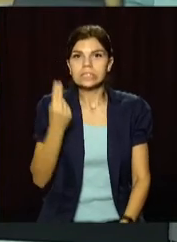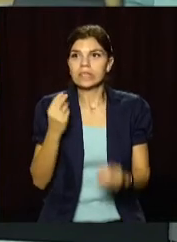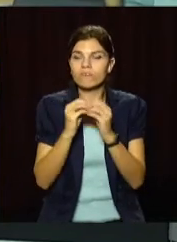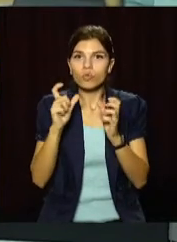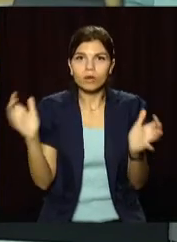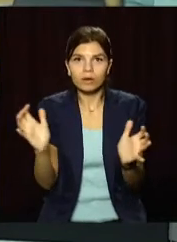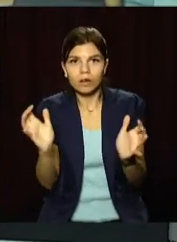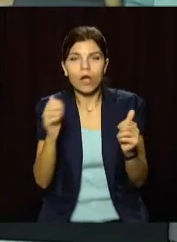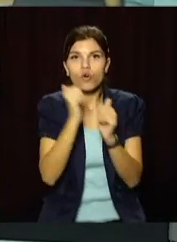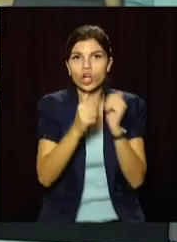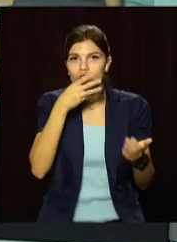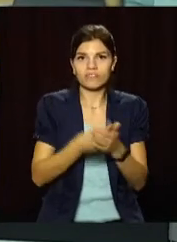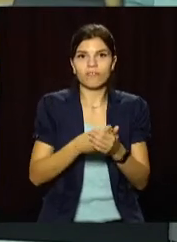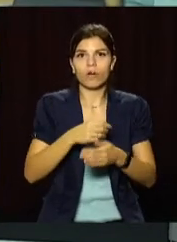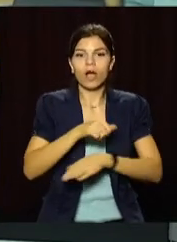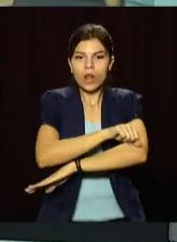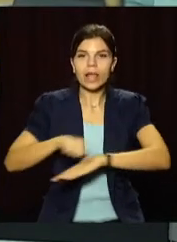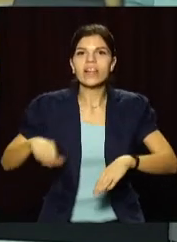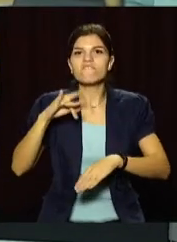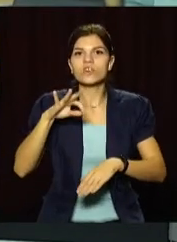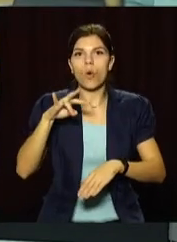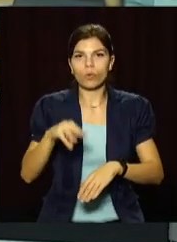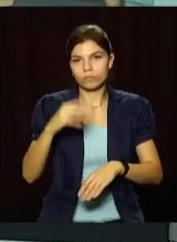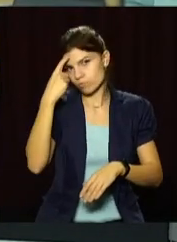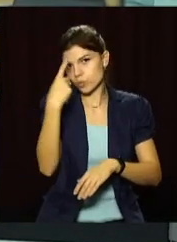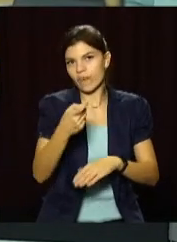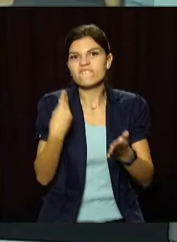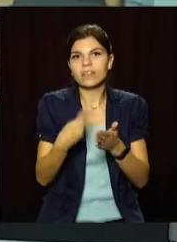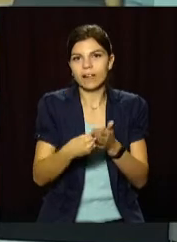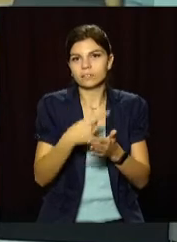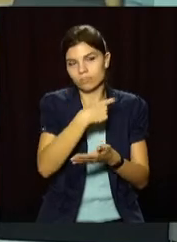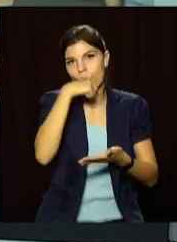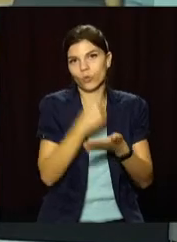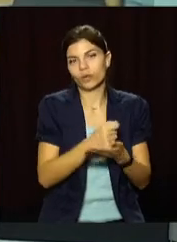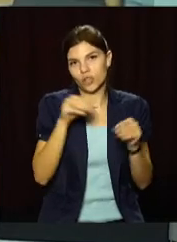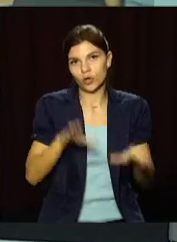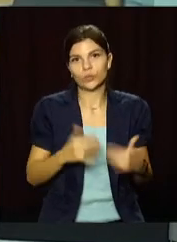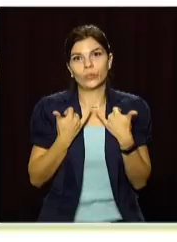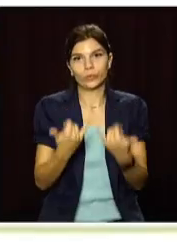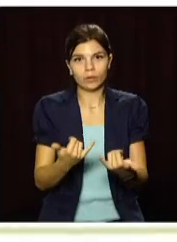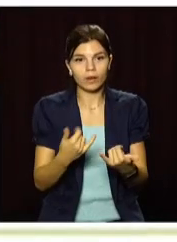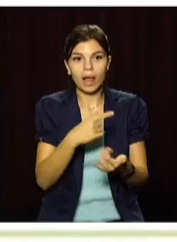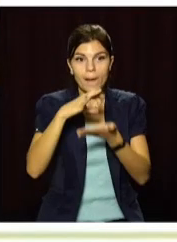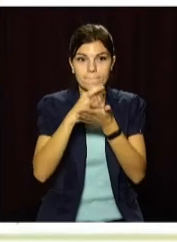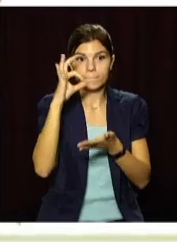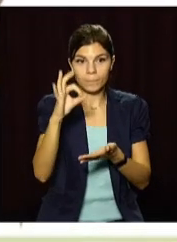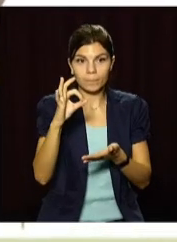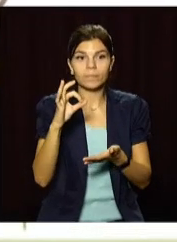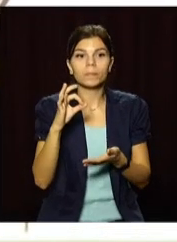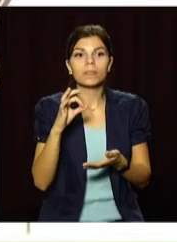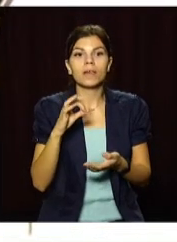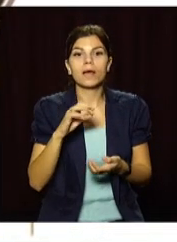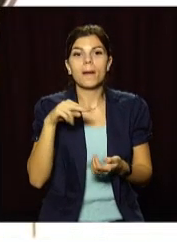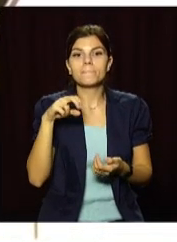у кожного своя передова та своя лінія фронту йдеться у повідомленні фінансової установи. На аверсі нової монети розміщена назва